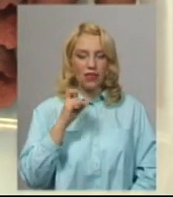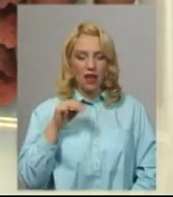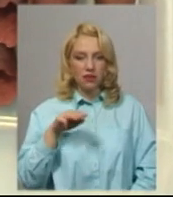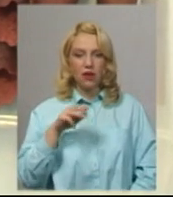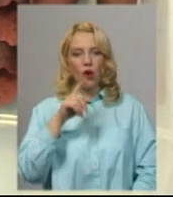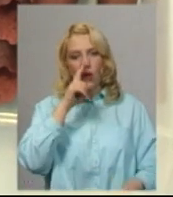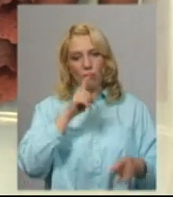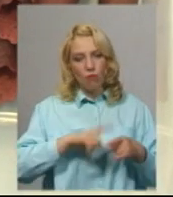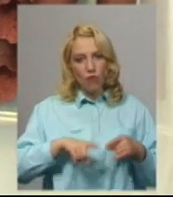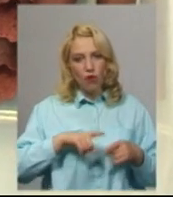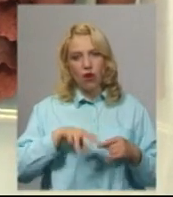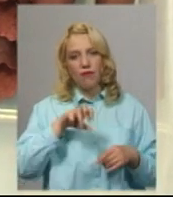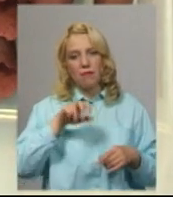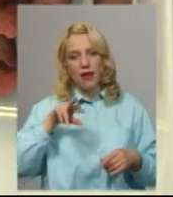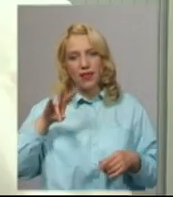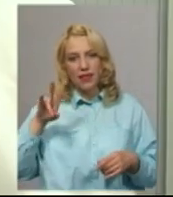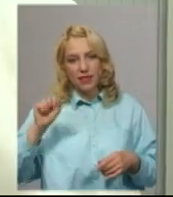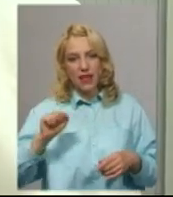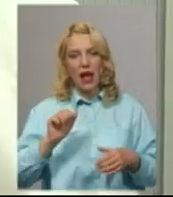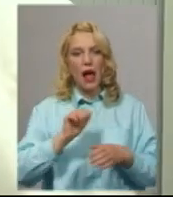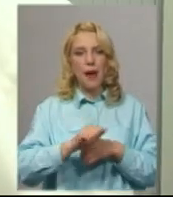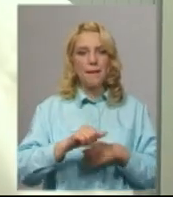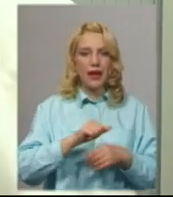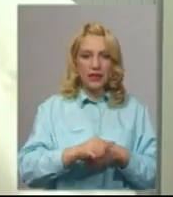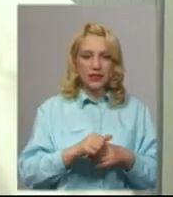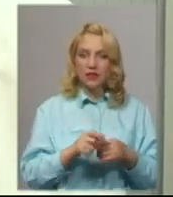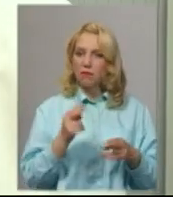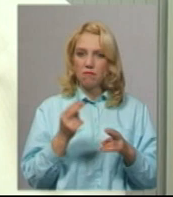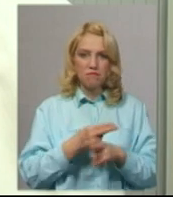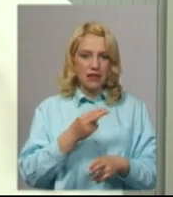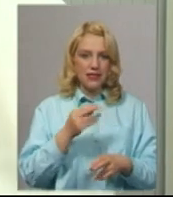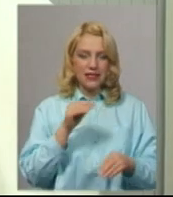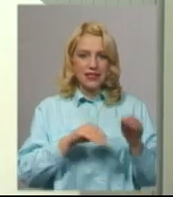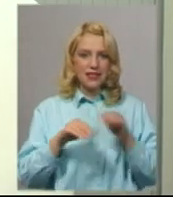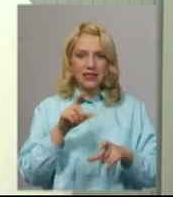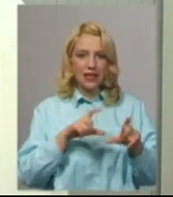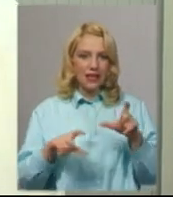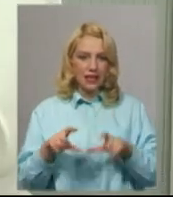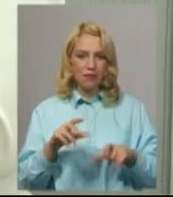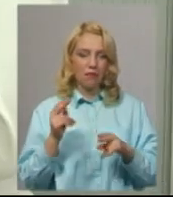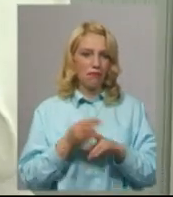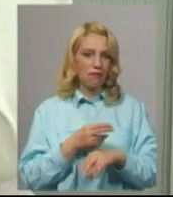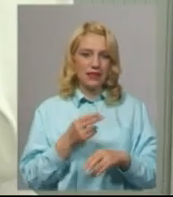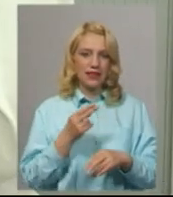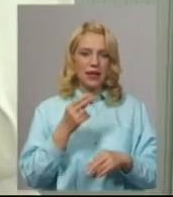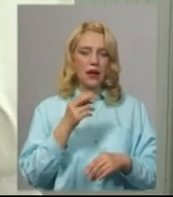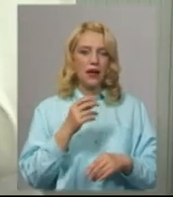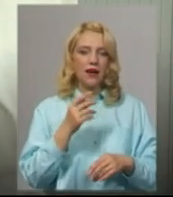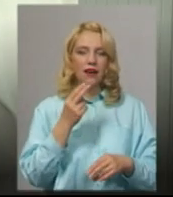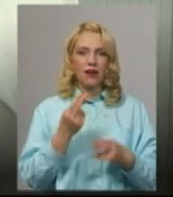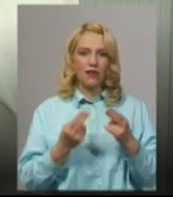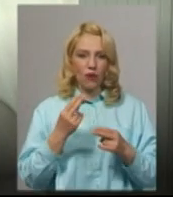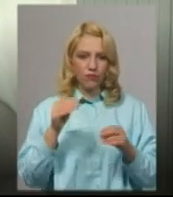і смородіна. Без барвників, без консервантів, все натуральне. Сьогодні в нас є